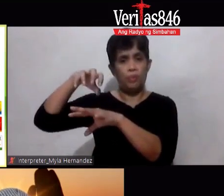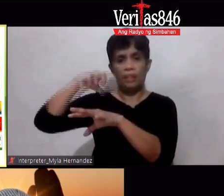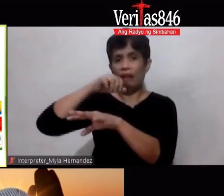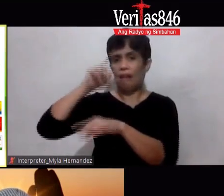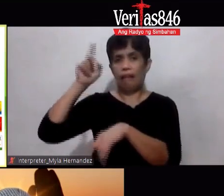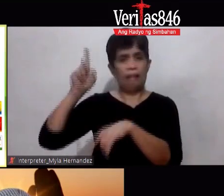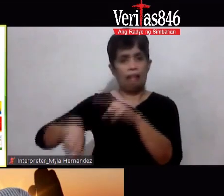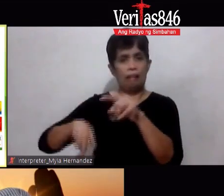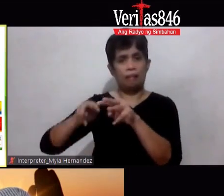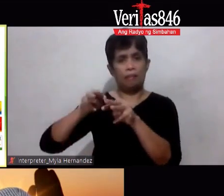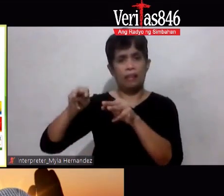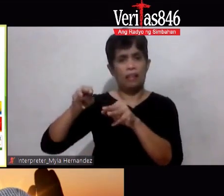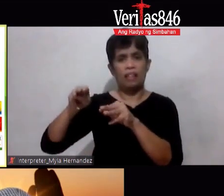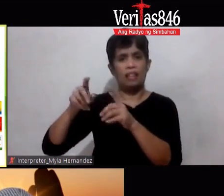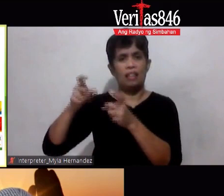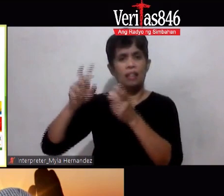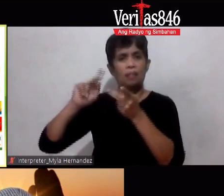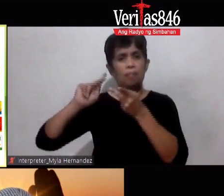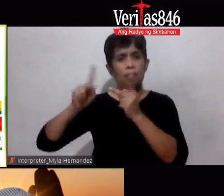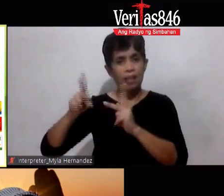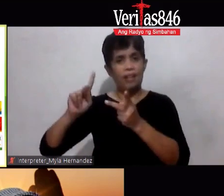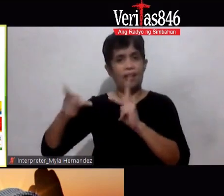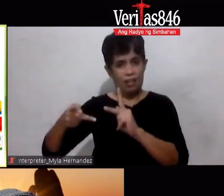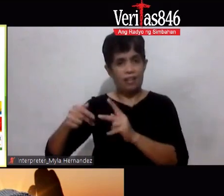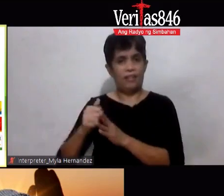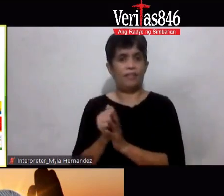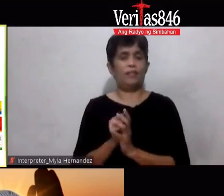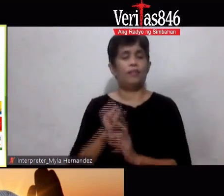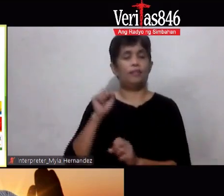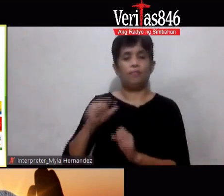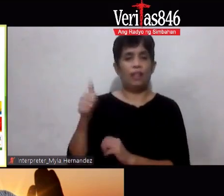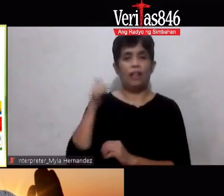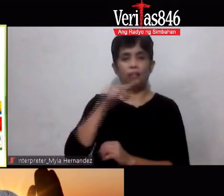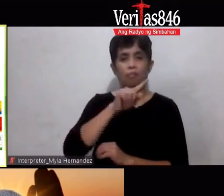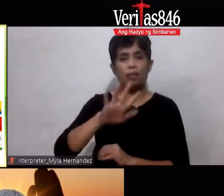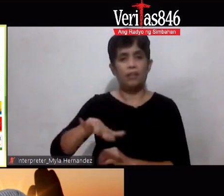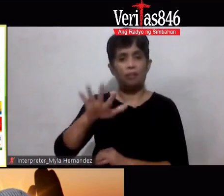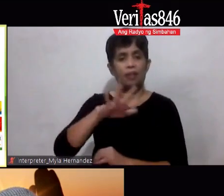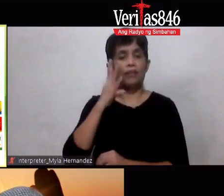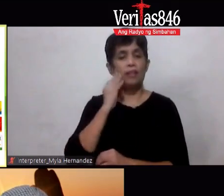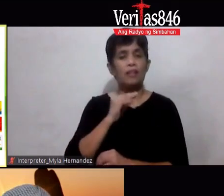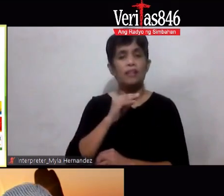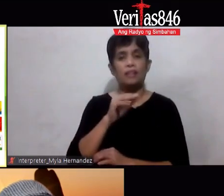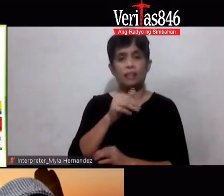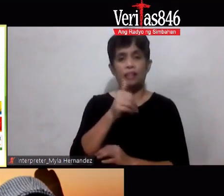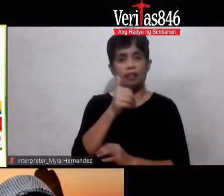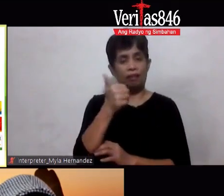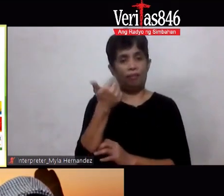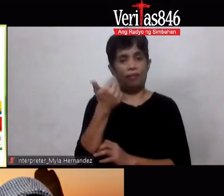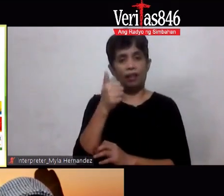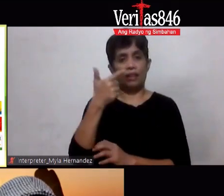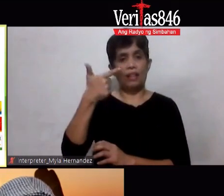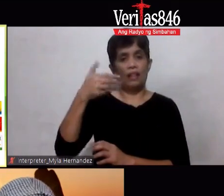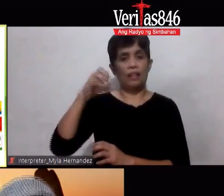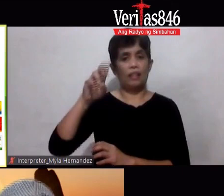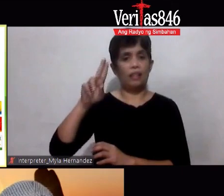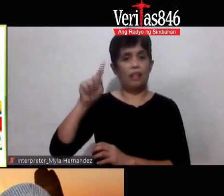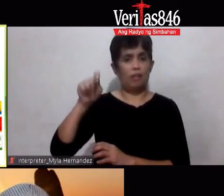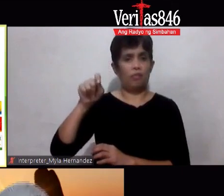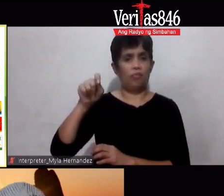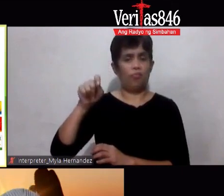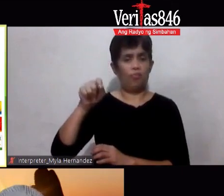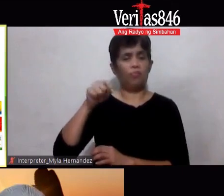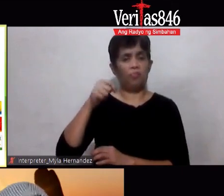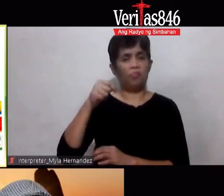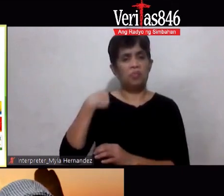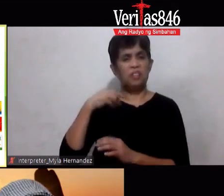sobra daw ang sakit ok so ayokong maranasan ng sinuman ok ng gout ako mismo takot ako sa gout kaya